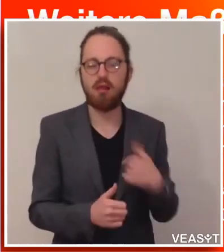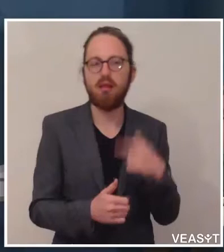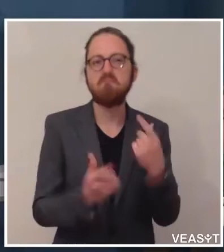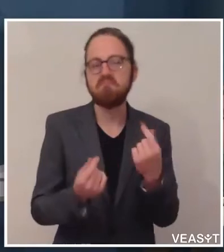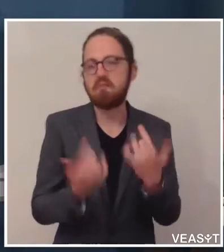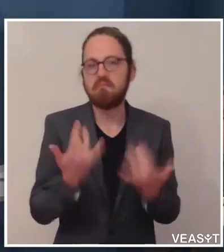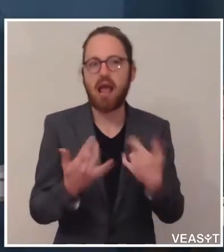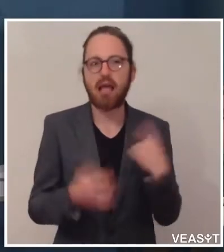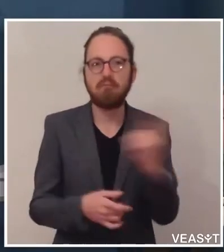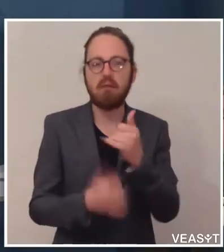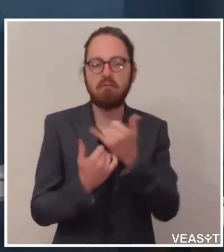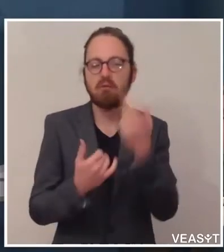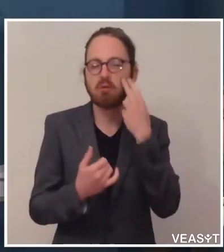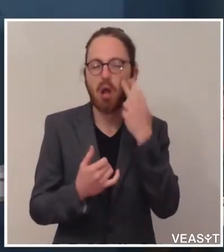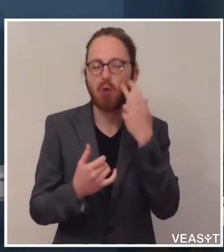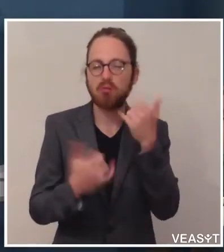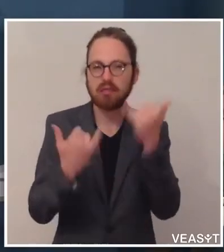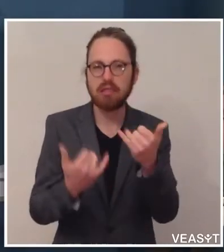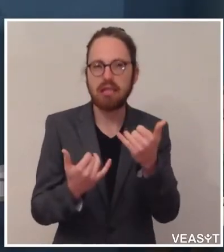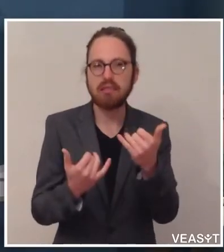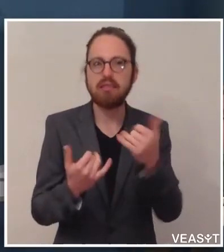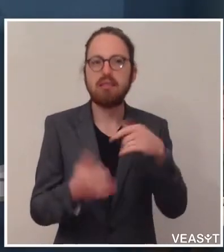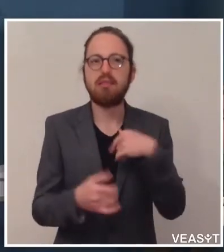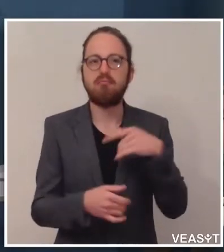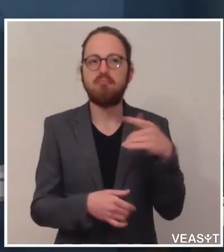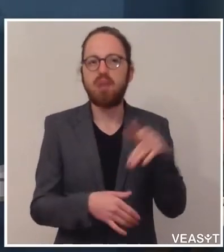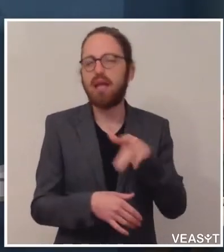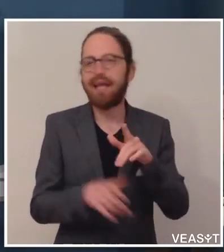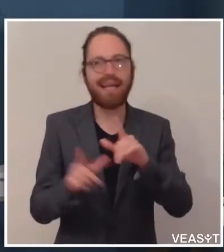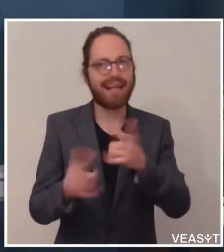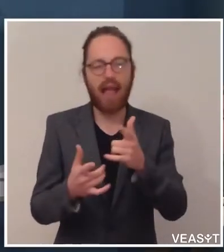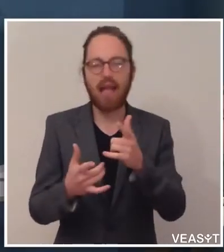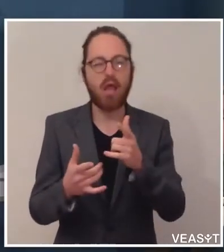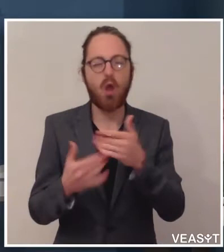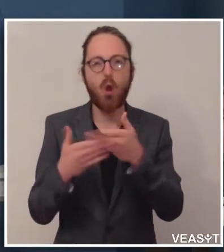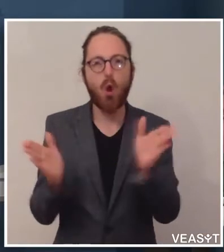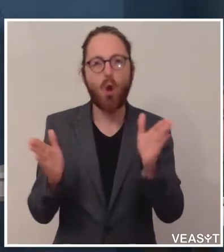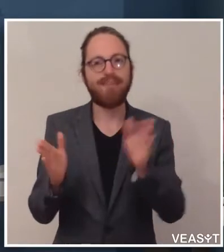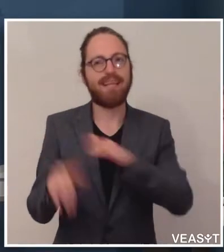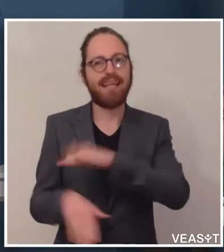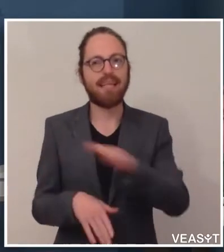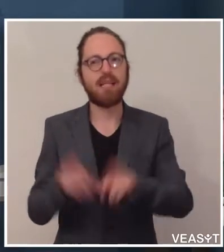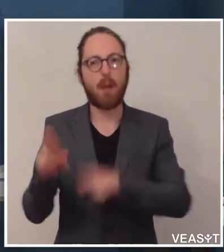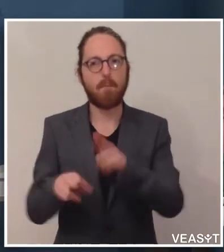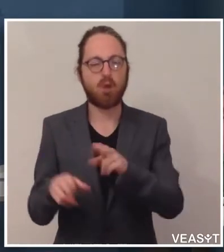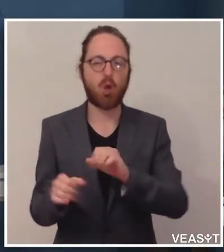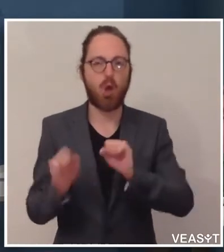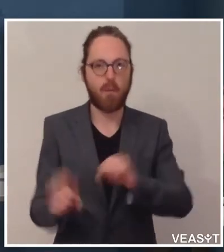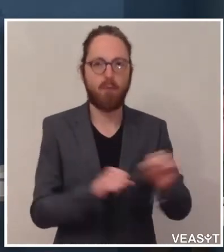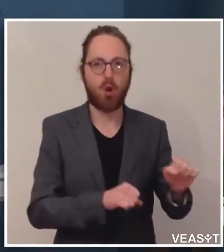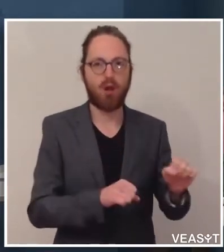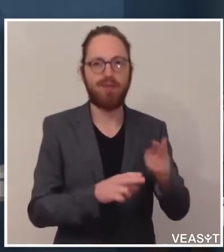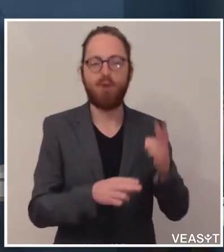Rahmenbedingungen jetzt? Derzeit ist keine öffentlich organisierte Kinderbetreuung möglich, laut staatlichen Dekreten.